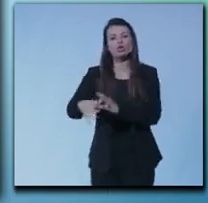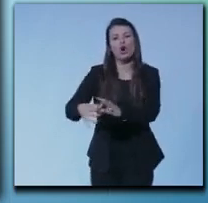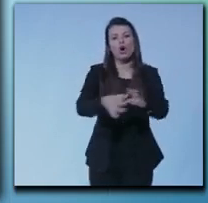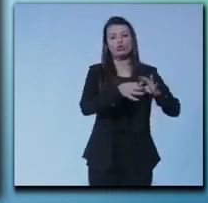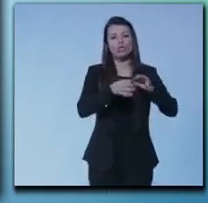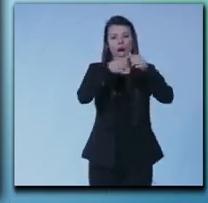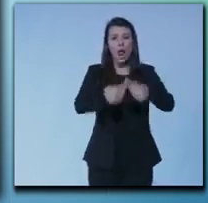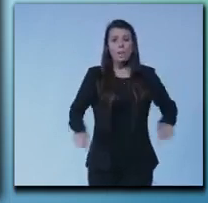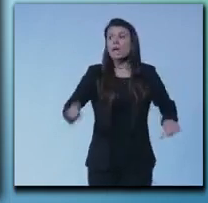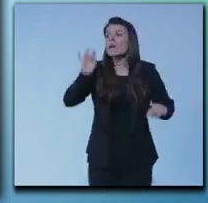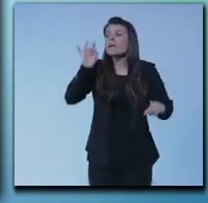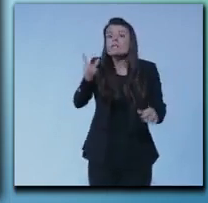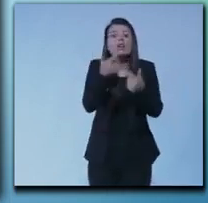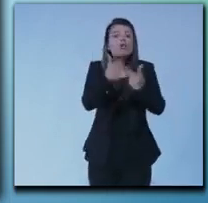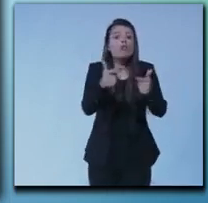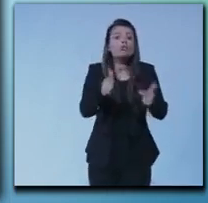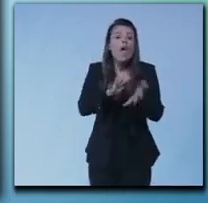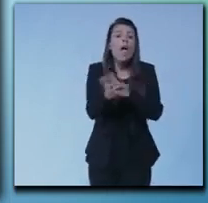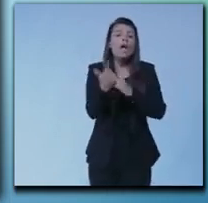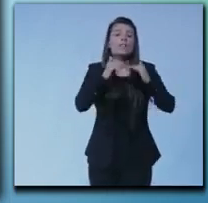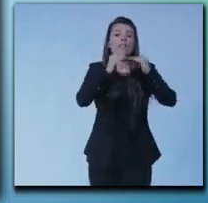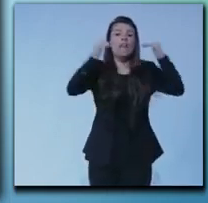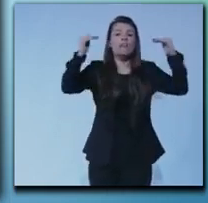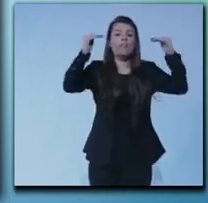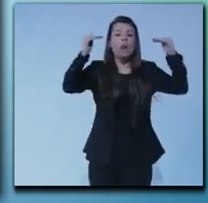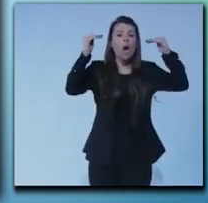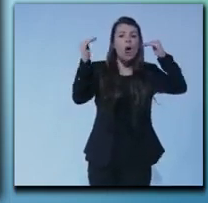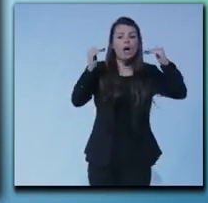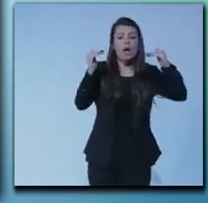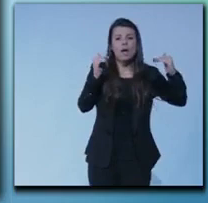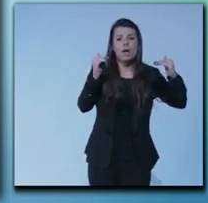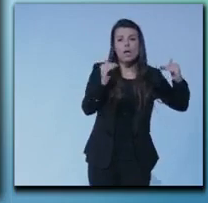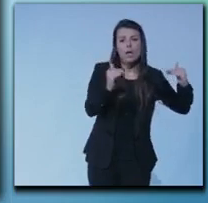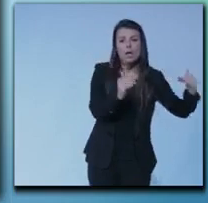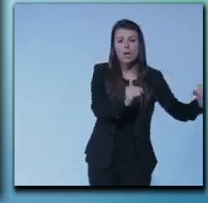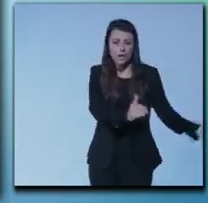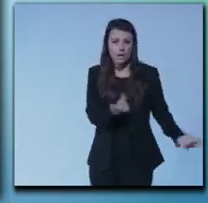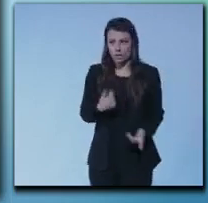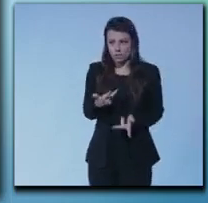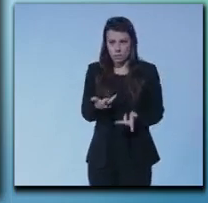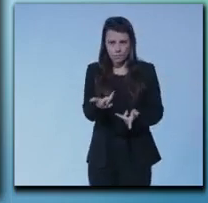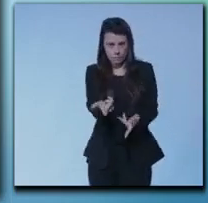livellamento al ribasso io ho chiesto al MIT e chiudo